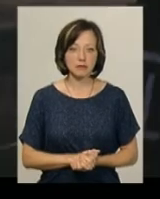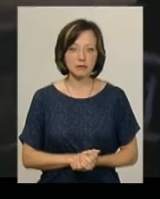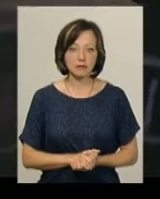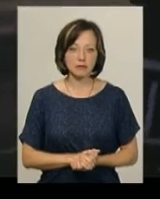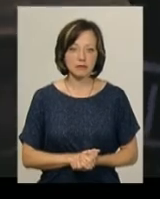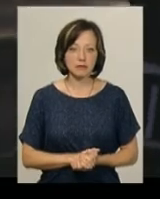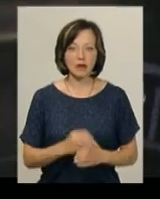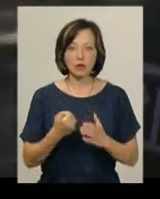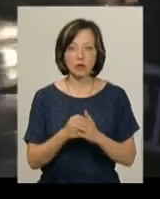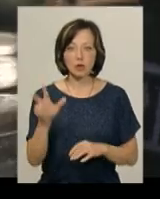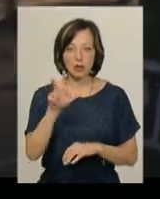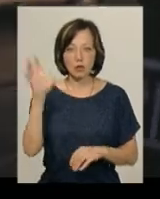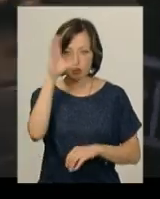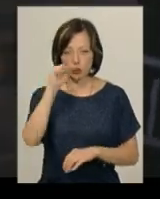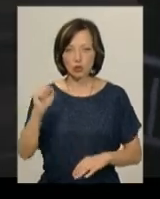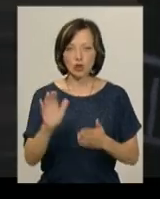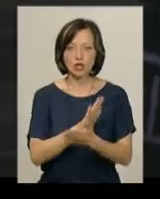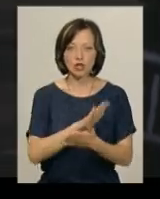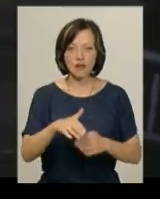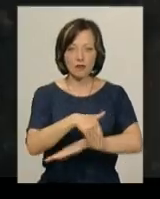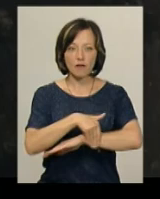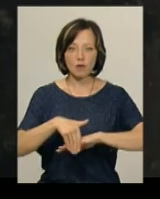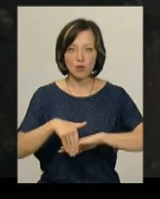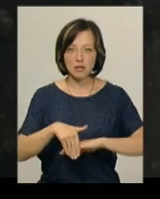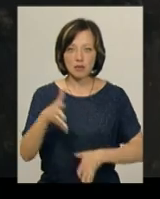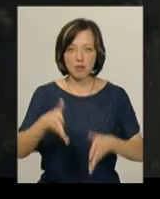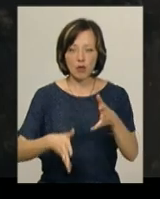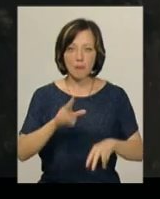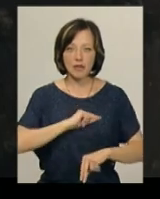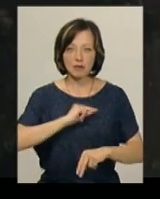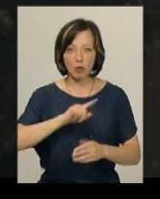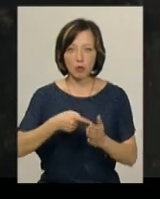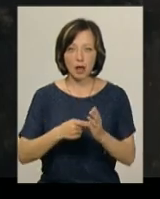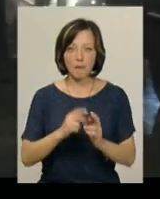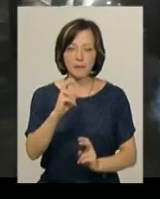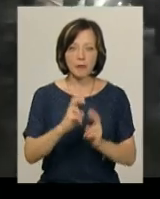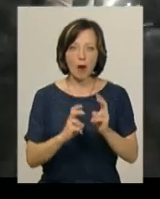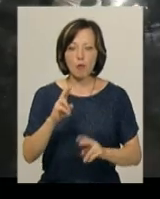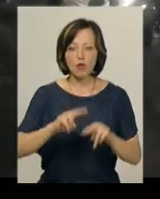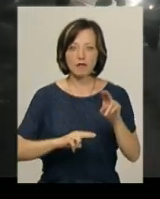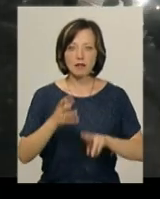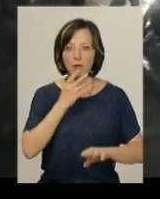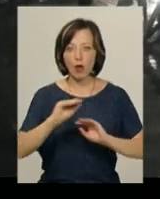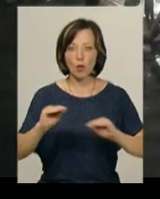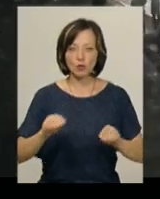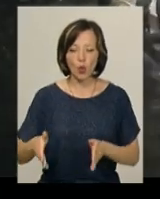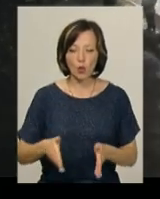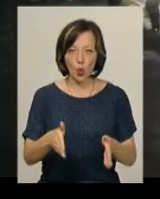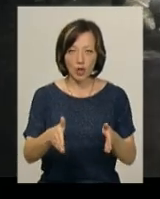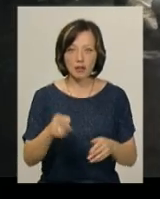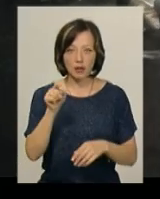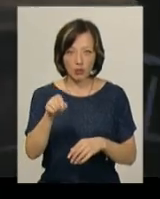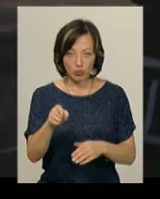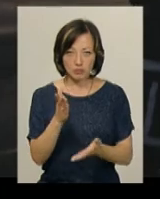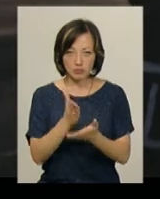До третьої ночі розчищали вулиці від мулу працівники Хмельницького комунального підприємства з будівництва благоустрою та експлуатації доріг. Саме на його